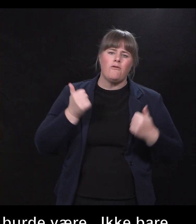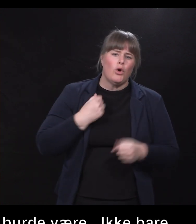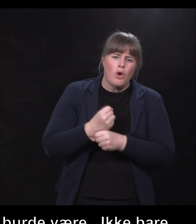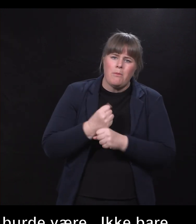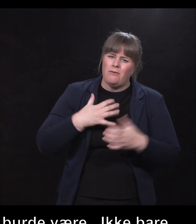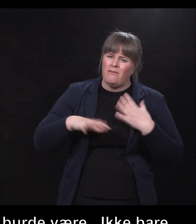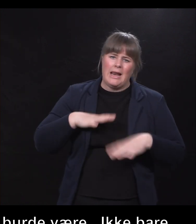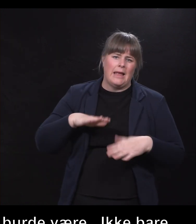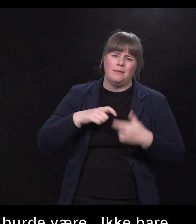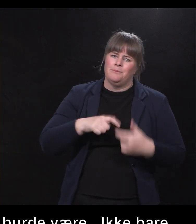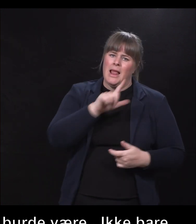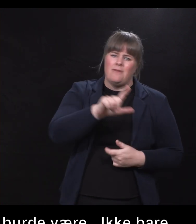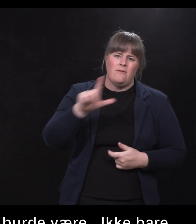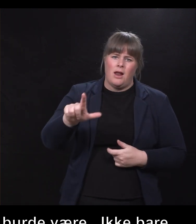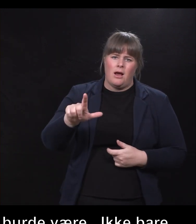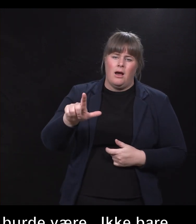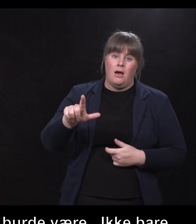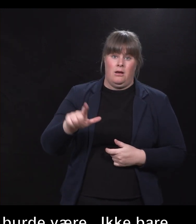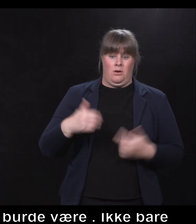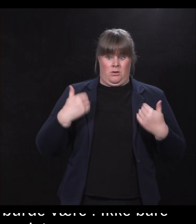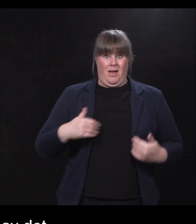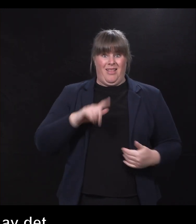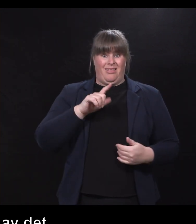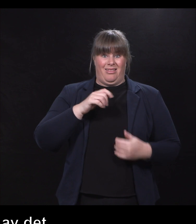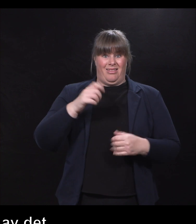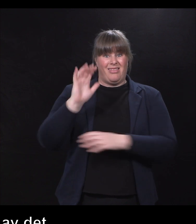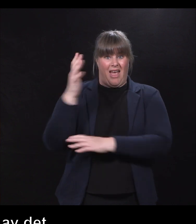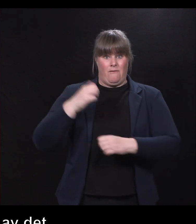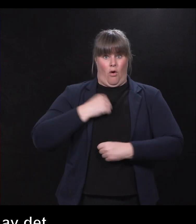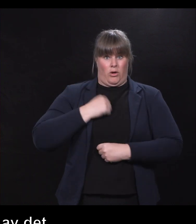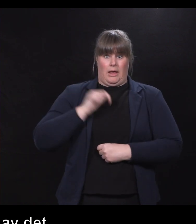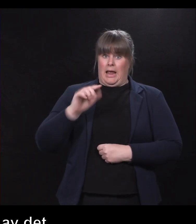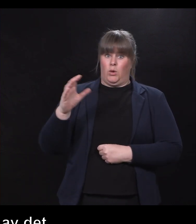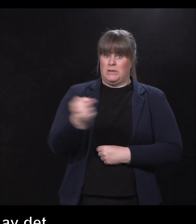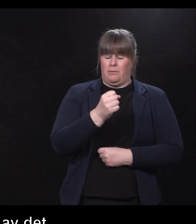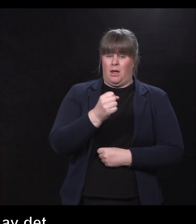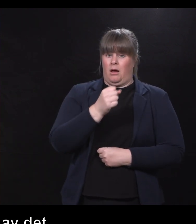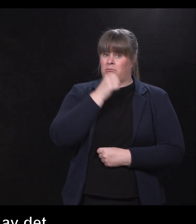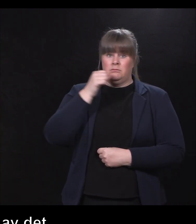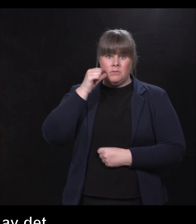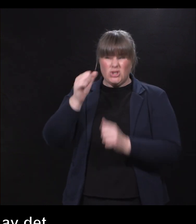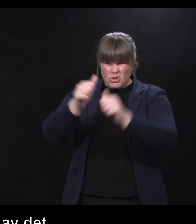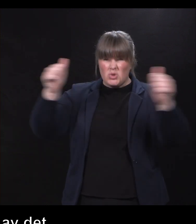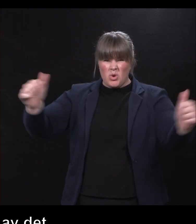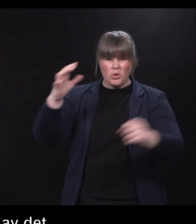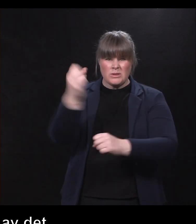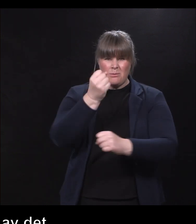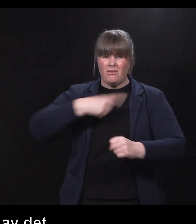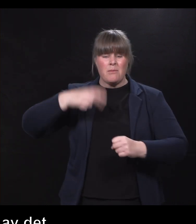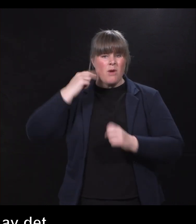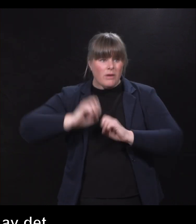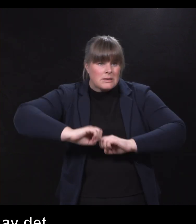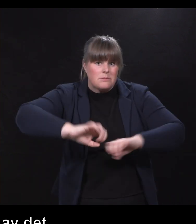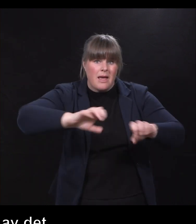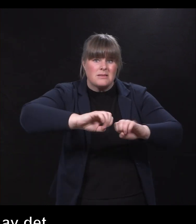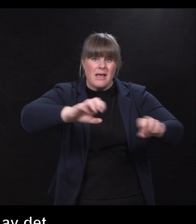livslaget. Og trevåkter, det er et konsept som er et veldig stort konsept, som vi prøver å spre ut. Vi har laget et